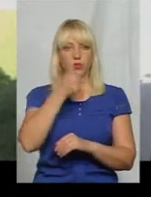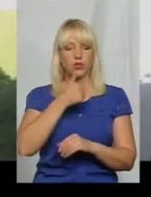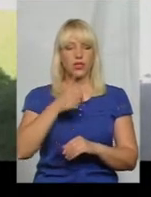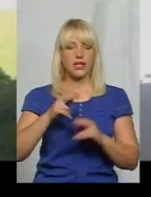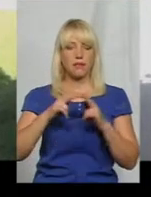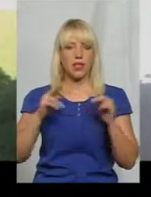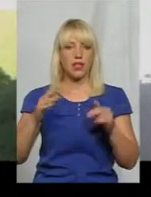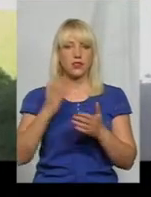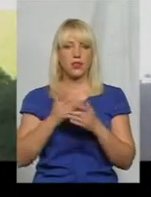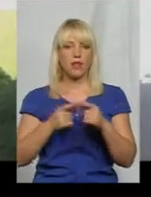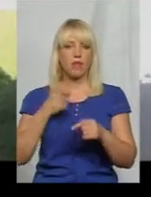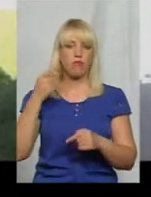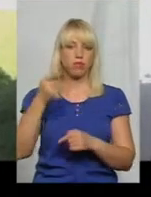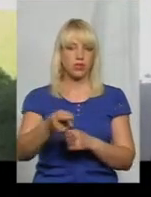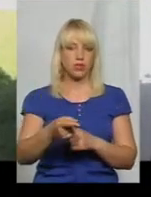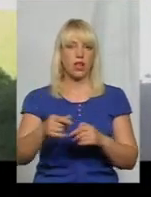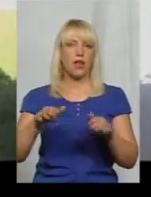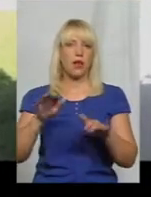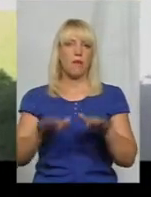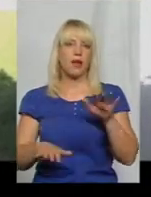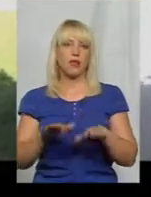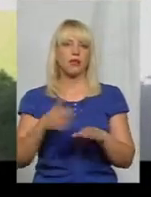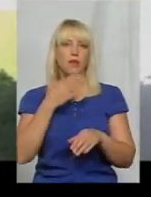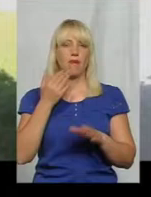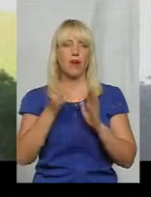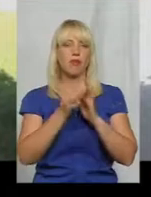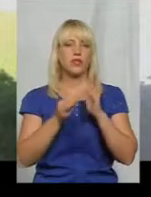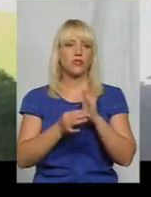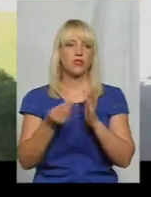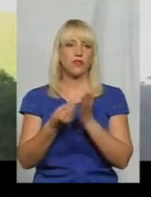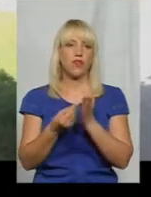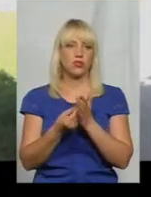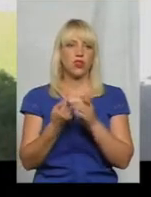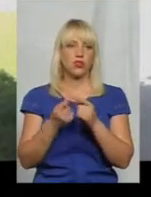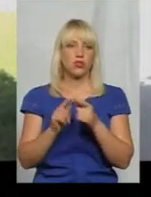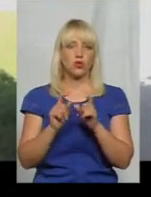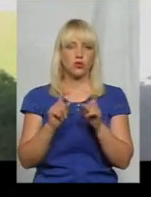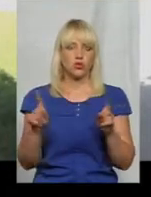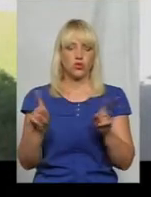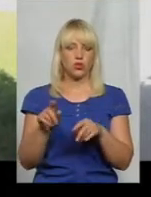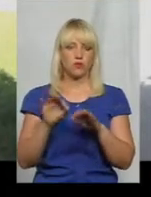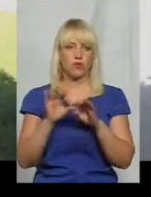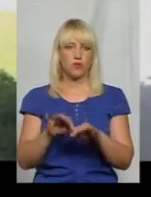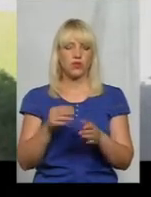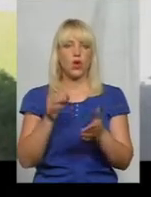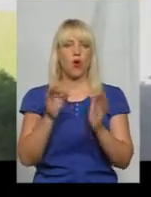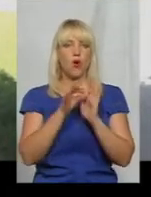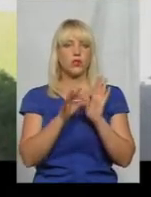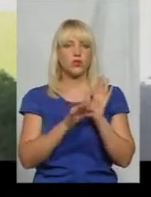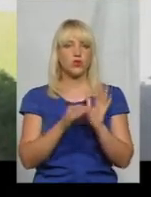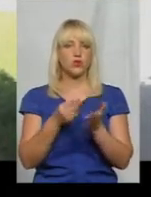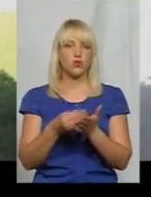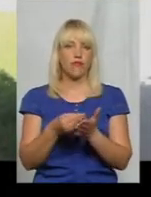позабалансі,-за того, що немає оціночної вартості даного об'єкта. Для того, щоб провести оціночну вартості,